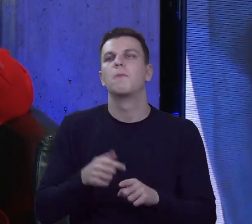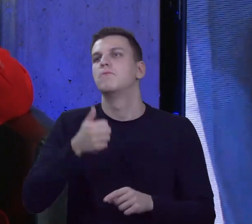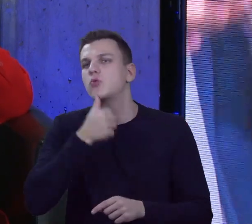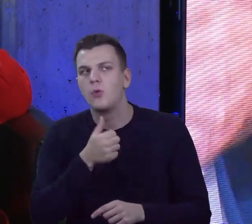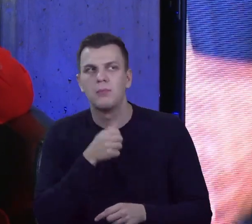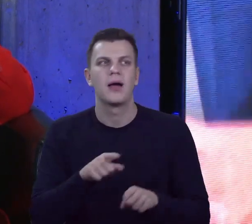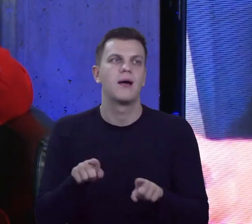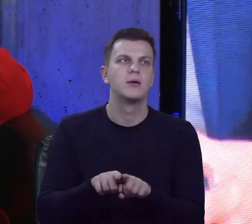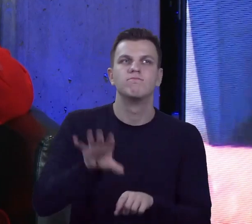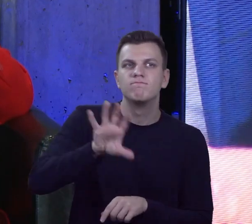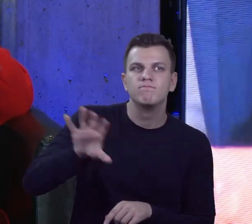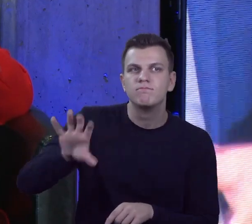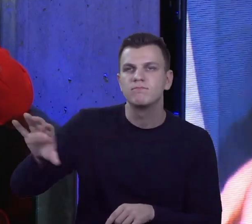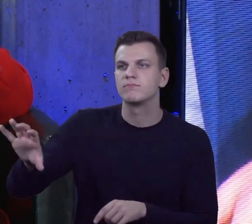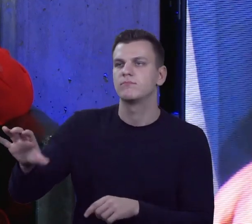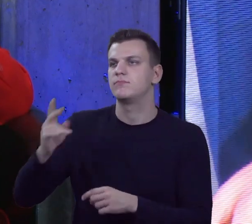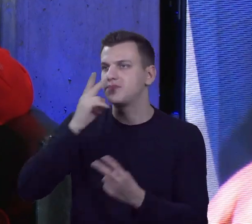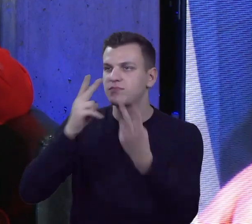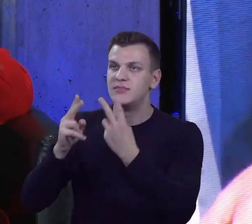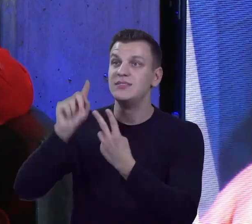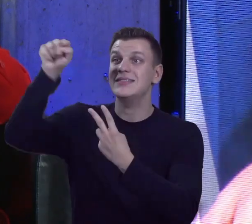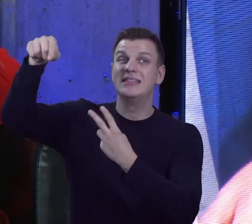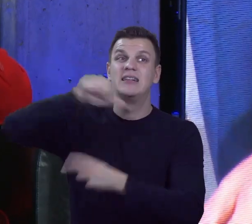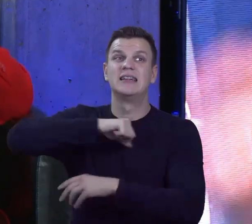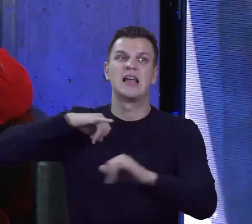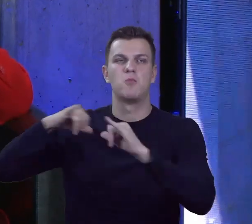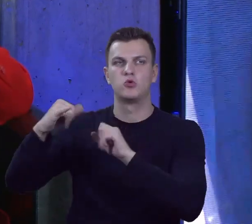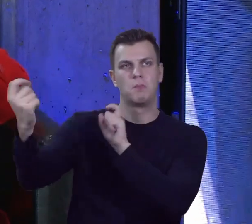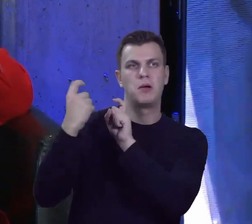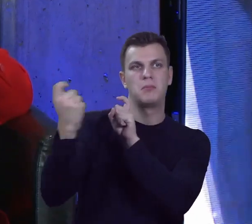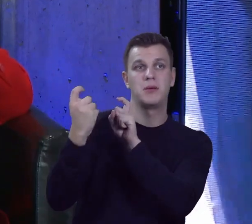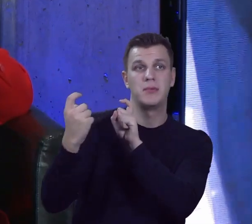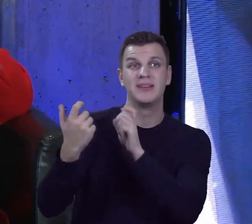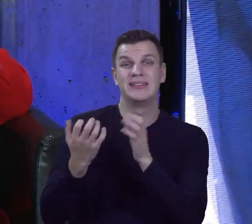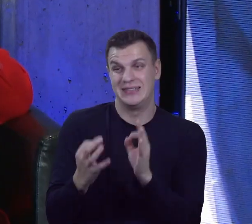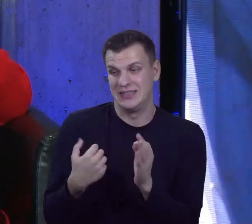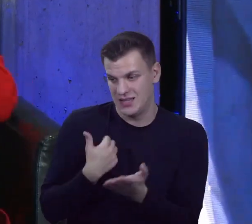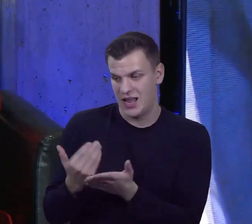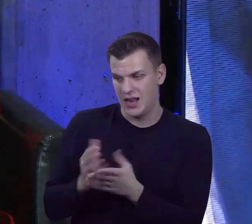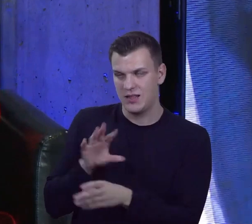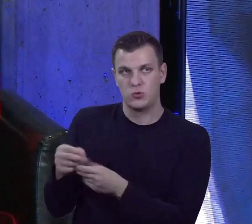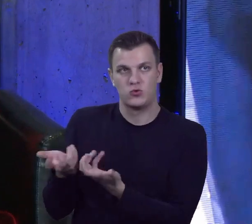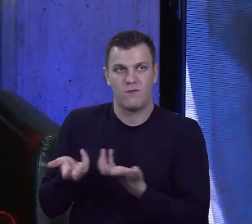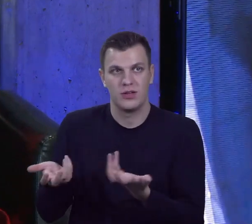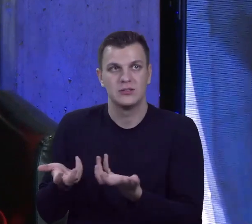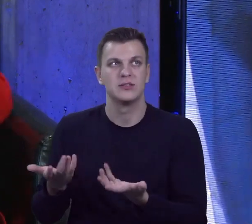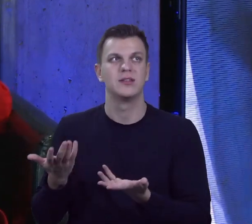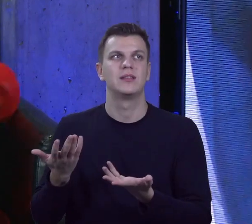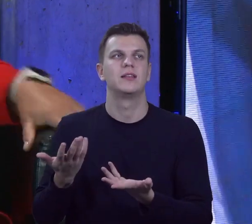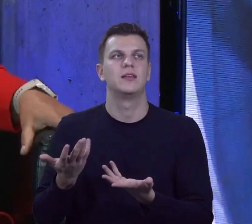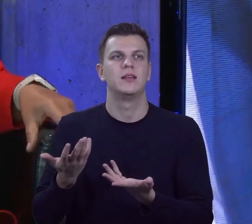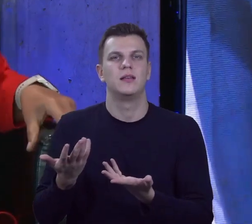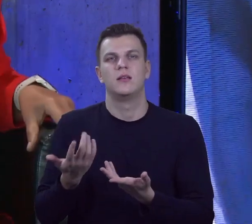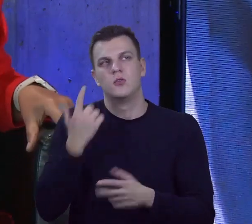ten opór samorządu po tej drugiej stronie barykady. Dzisiaj też jestem nadal członkiem stowarzyszenia i często bywa tak, że jak